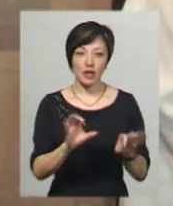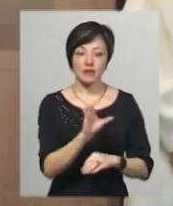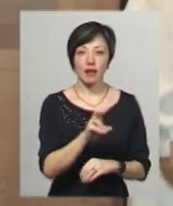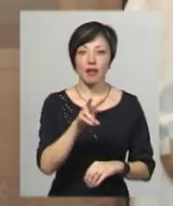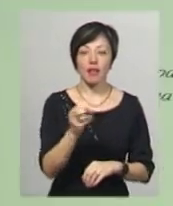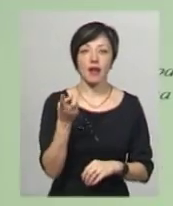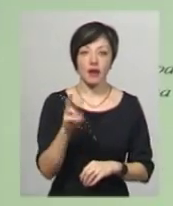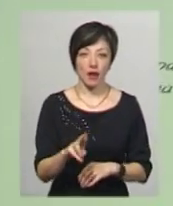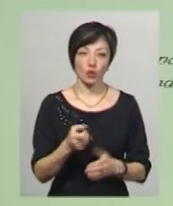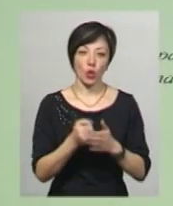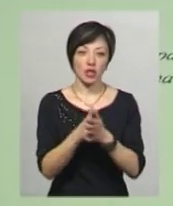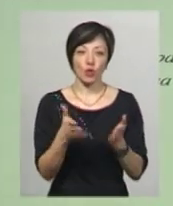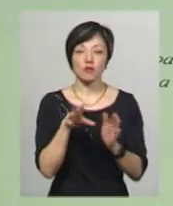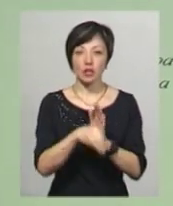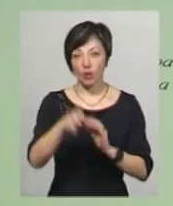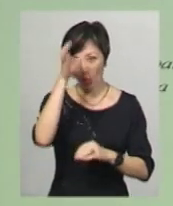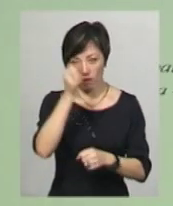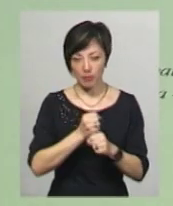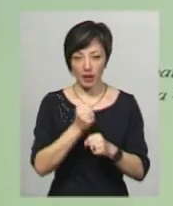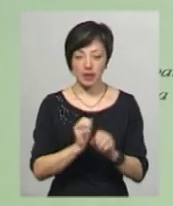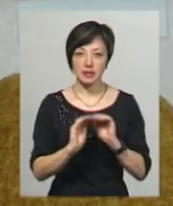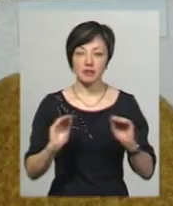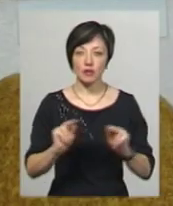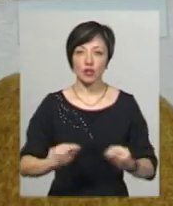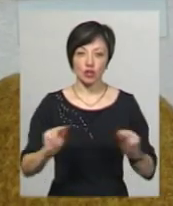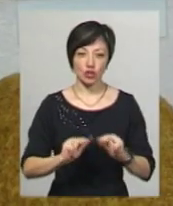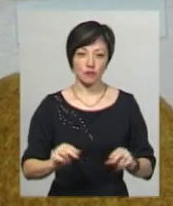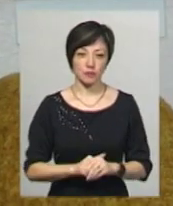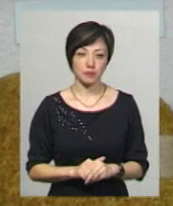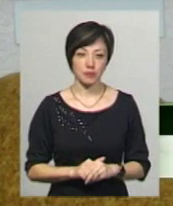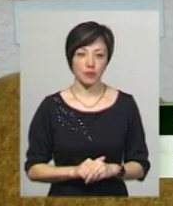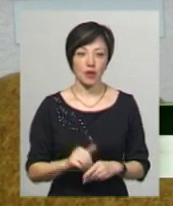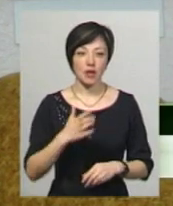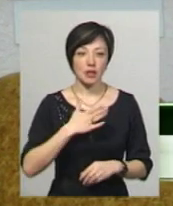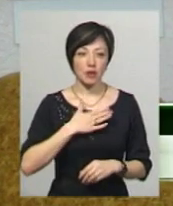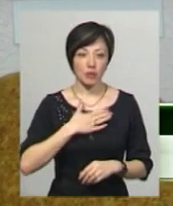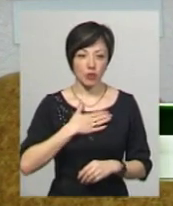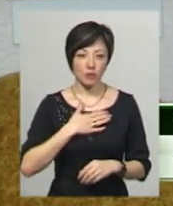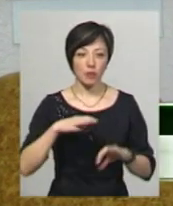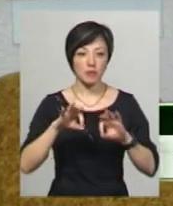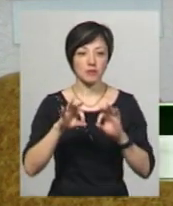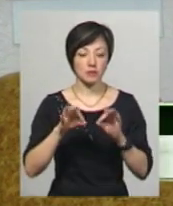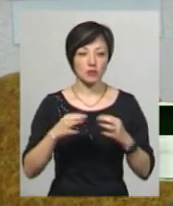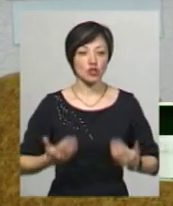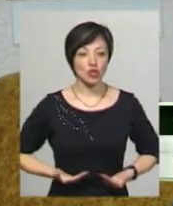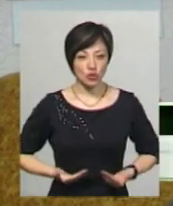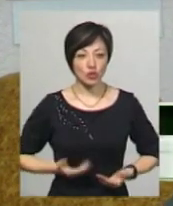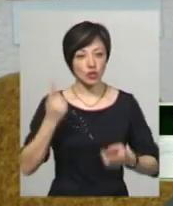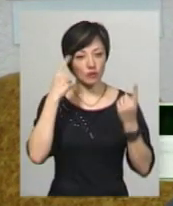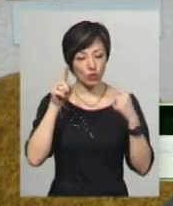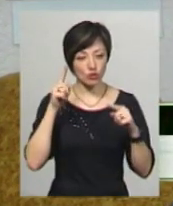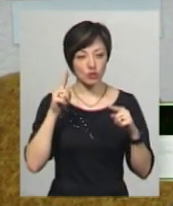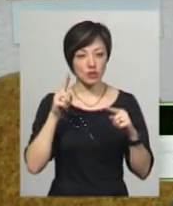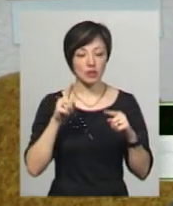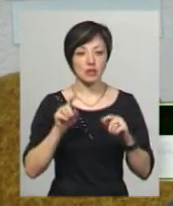Гбегутова. Каже, до книги увійшли наукові праці учнів та викладачів. На моєму мистецтві, життю і творчістю